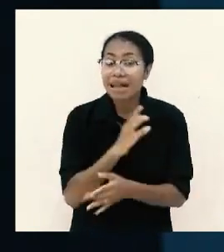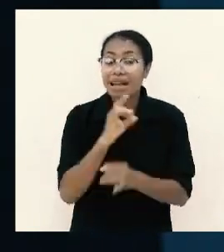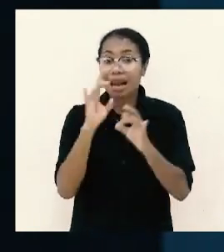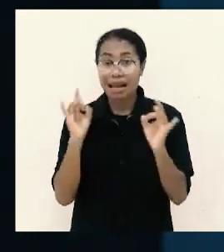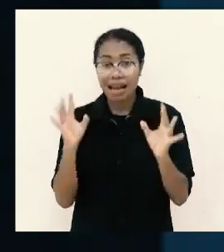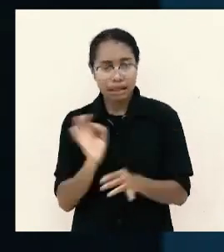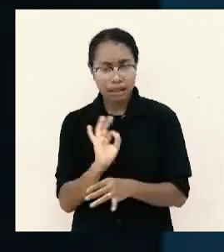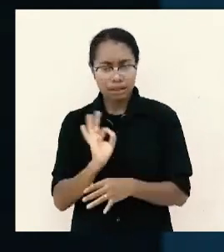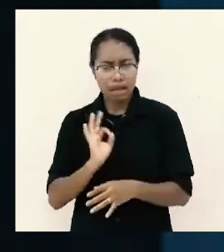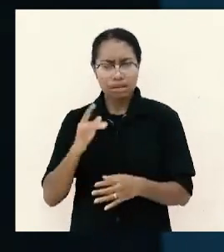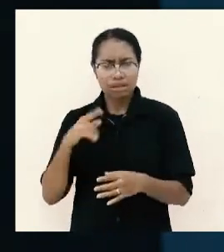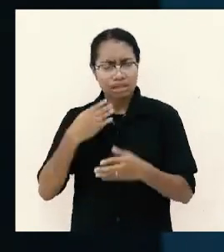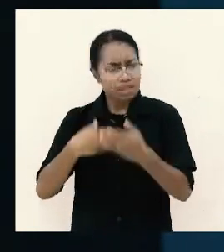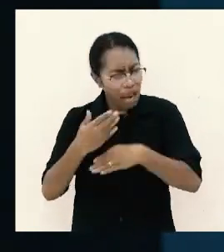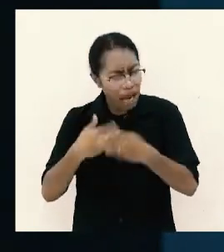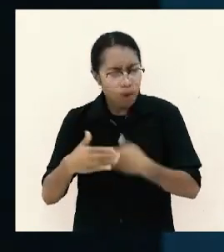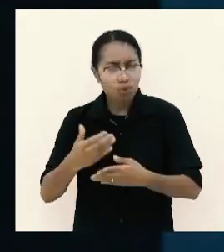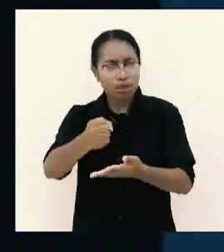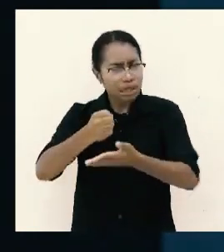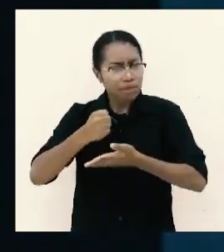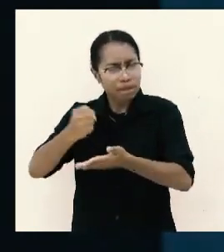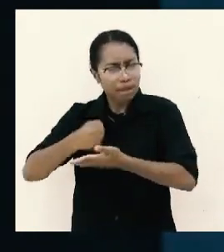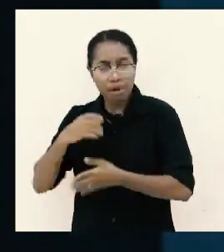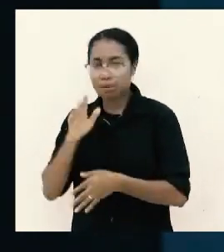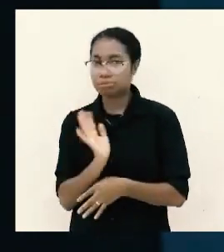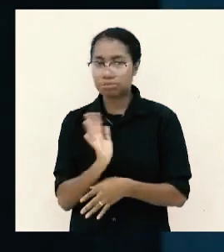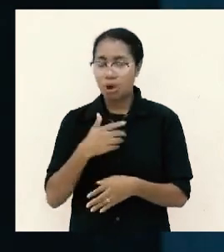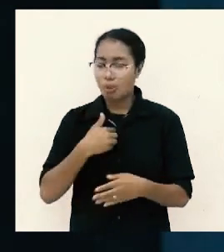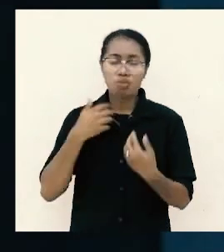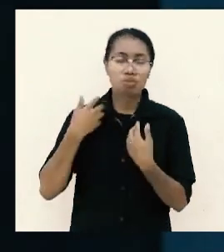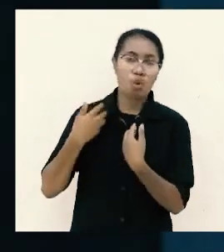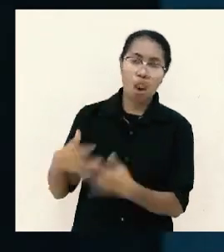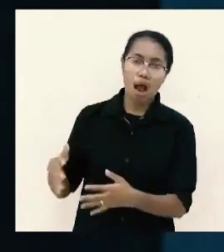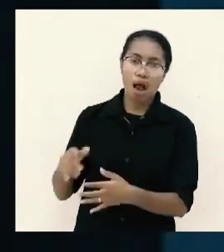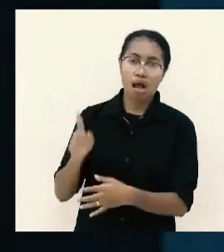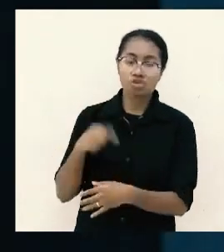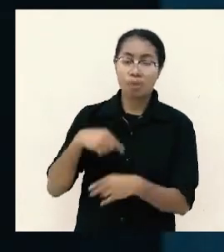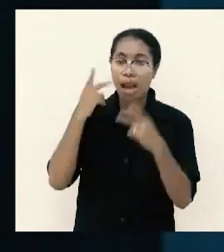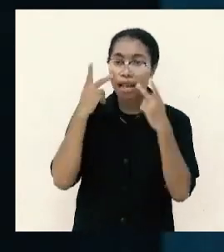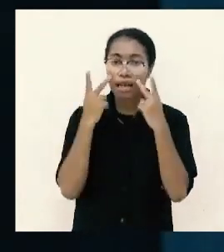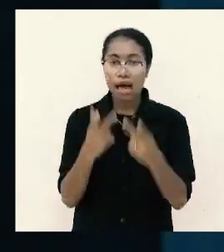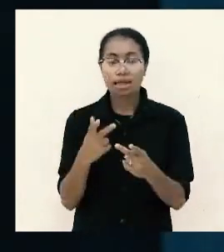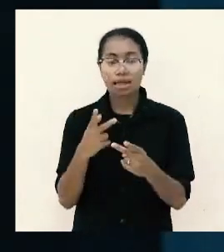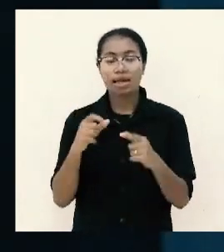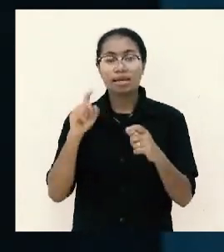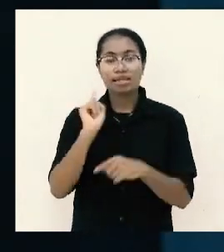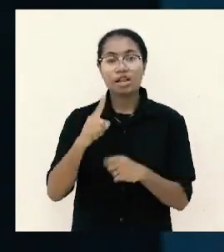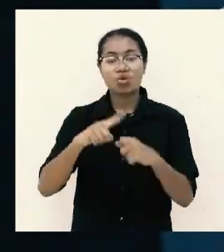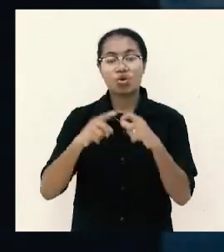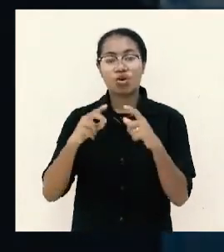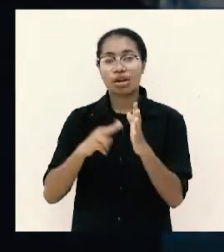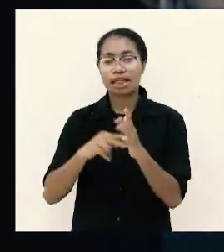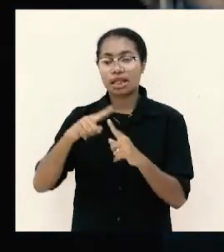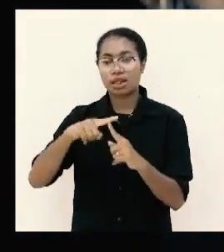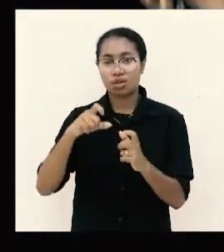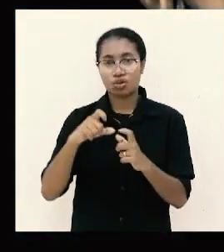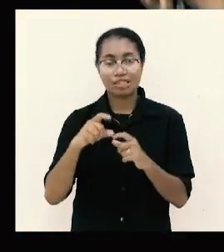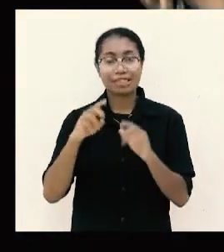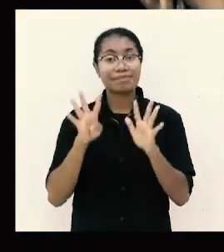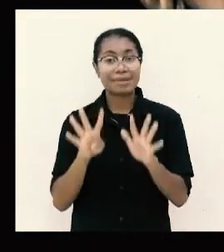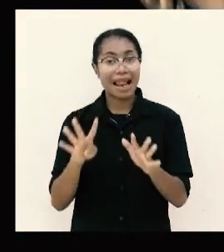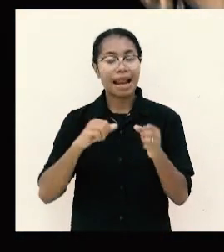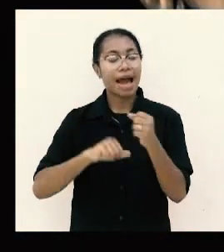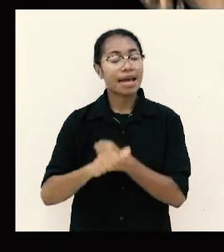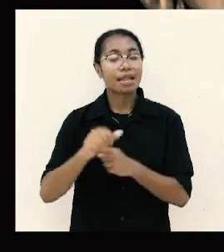selalu menerima bahkan dia menolak perhatikan 1 Korintus 9 ayat